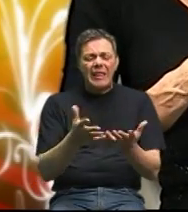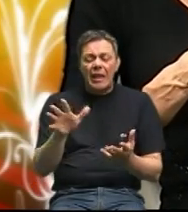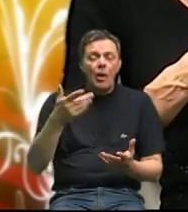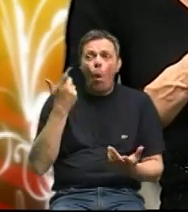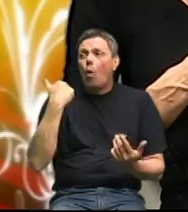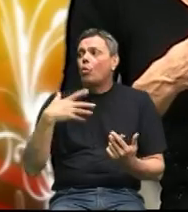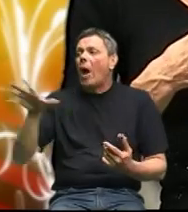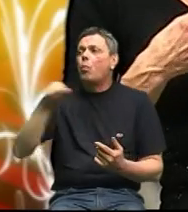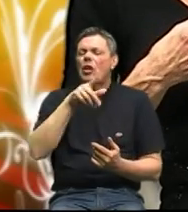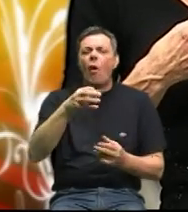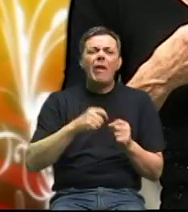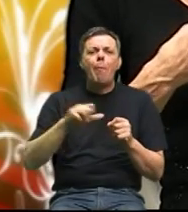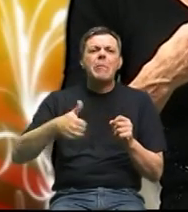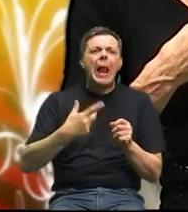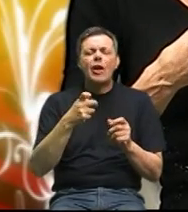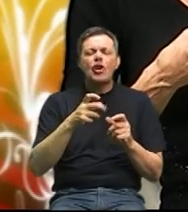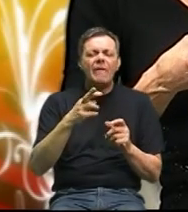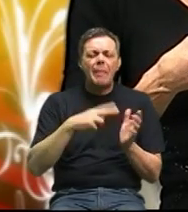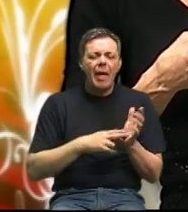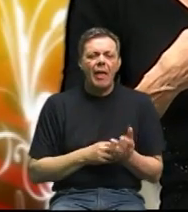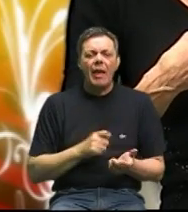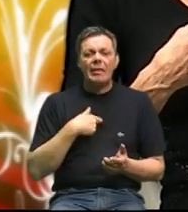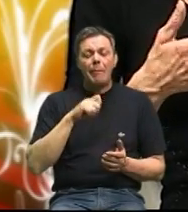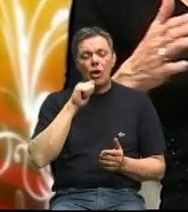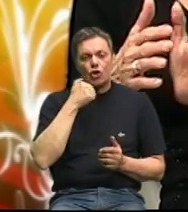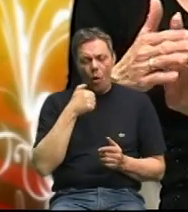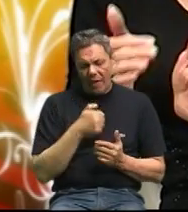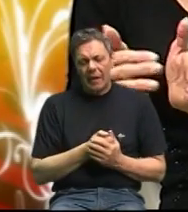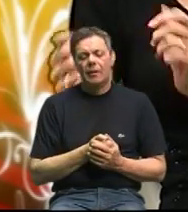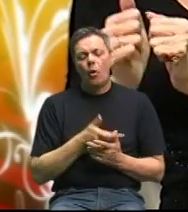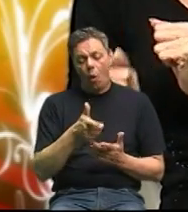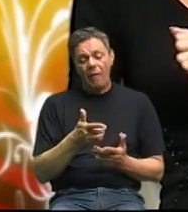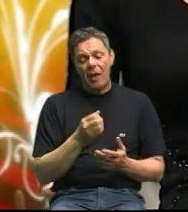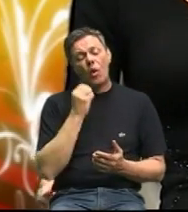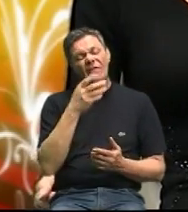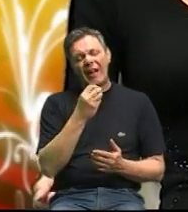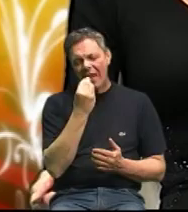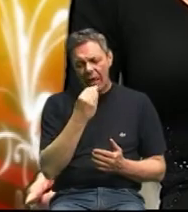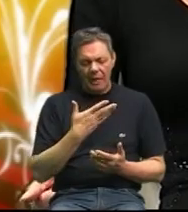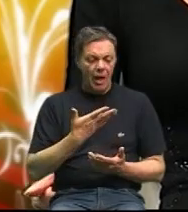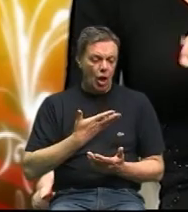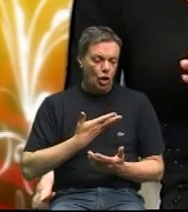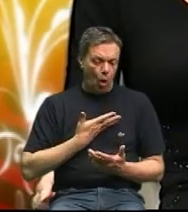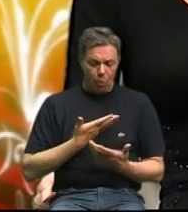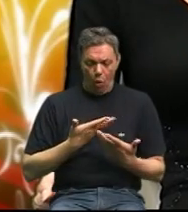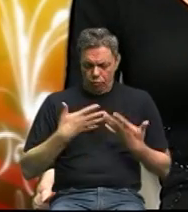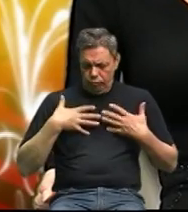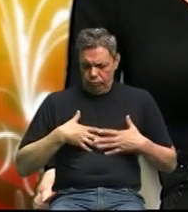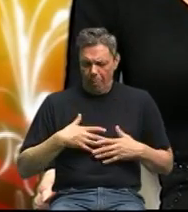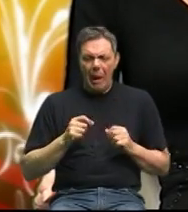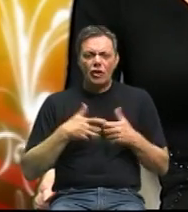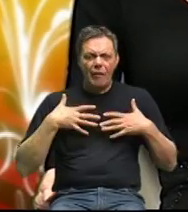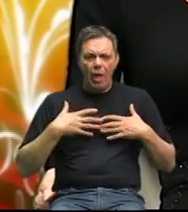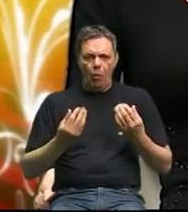uzeti da bi se da bi čovjek ove koje jede svaki dan dobili u tijelu ali da